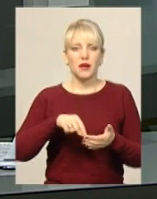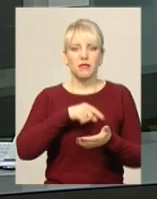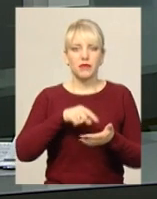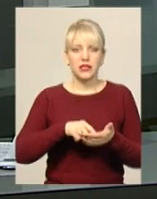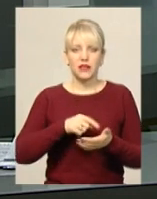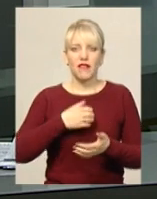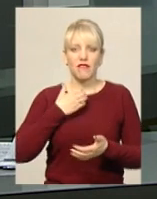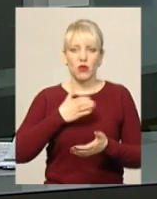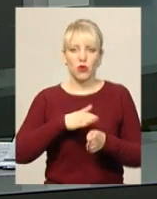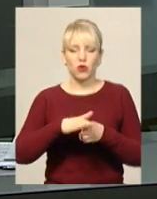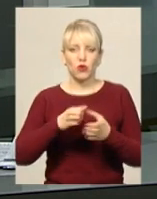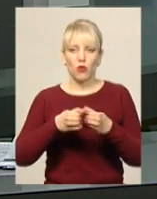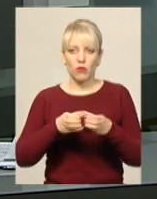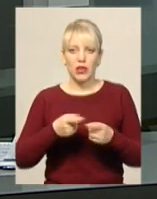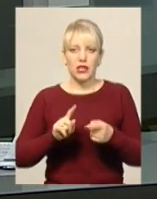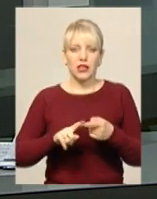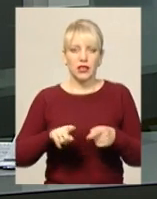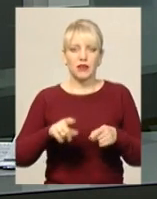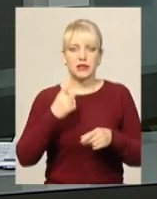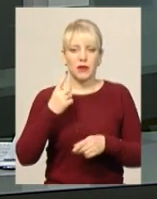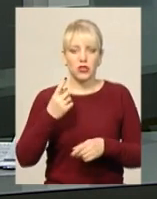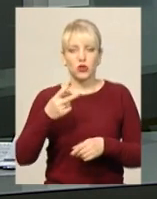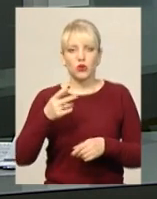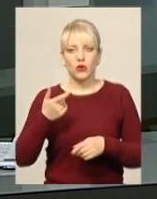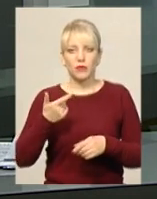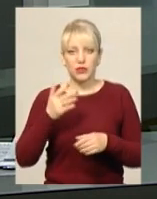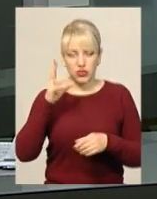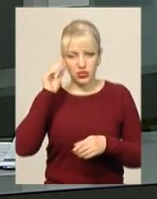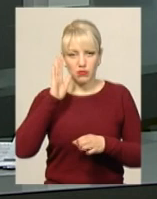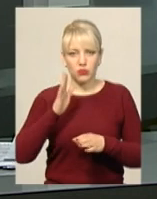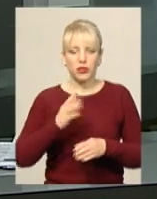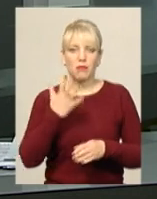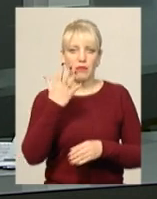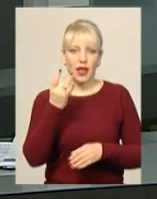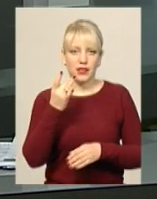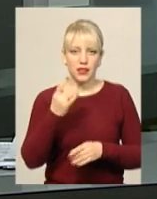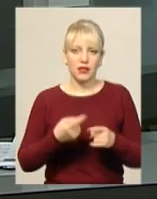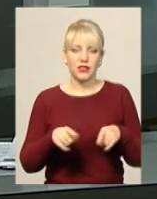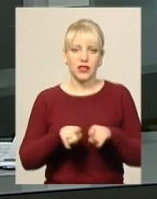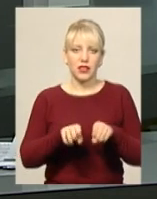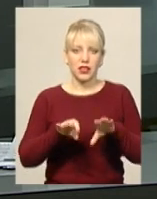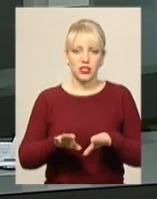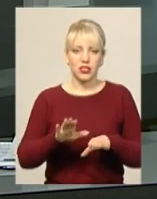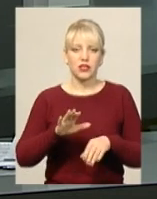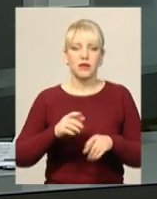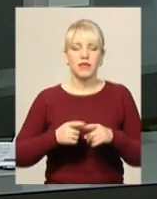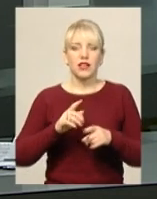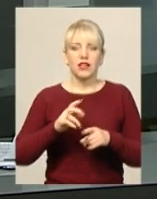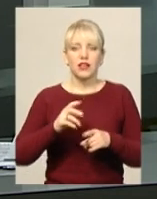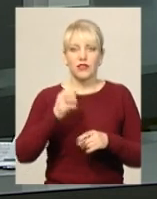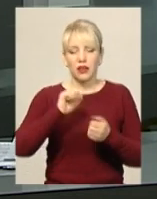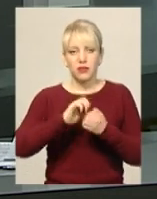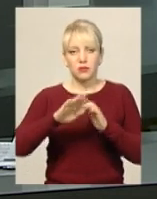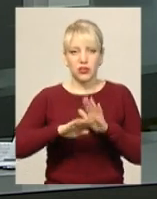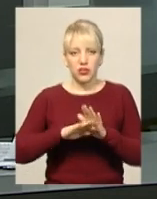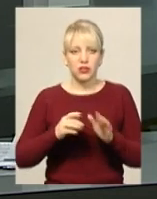жителі міста платитимуть за проїзд 5 гривень. Такий тариф узгодили і під час громадських слухань, які відбулися 12 березня. Зараз у Кам'янці-Подільському